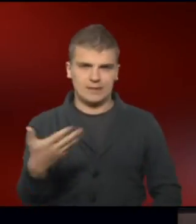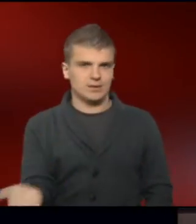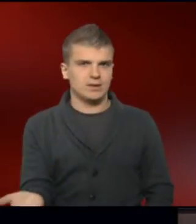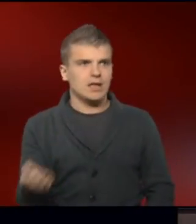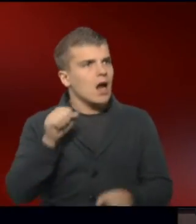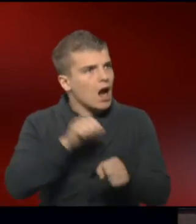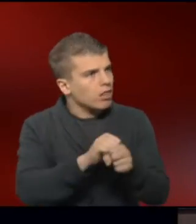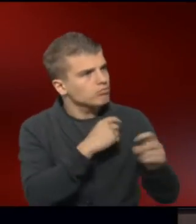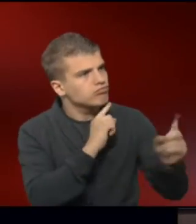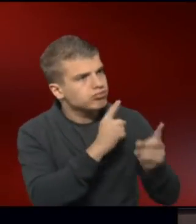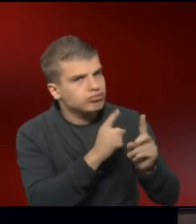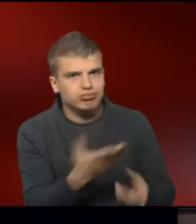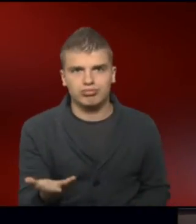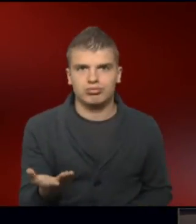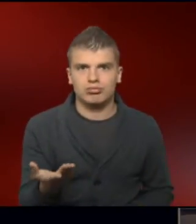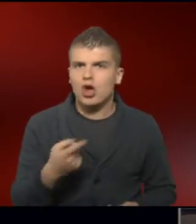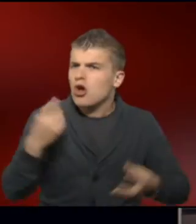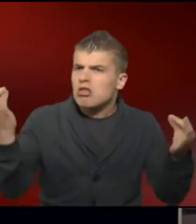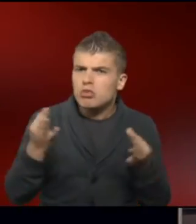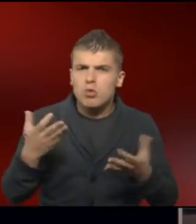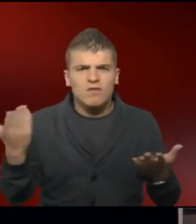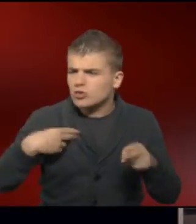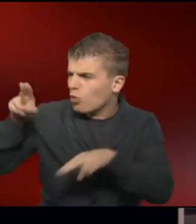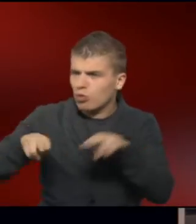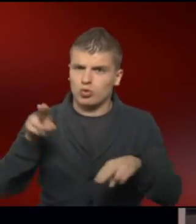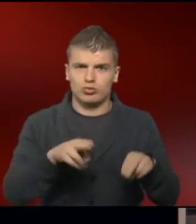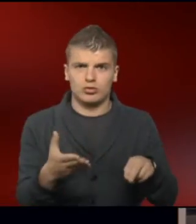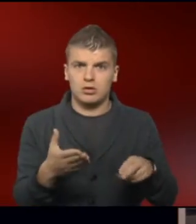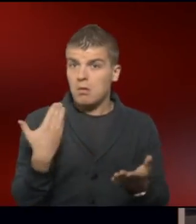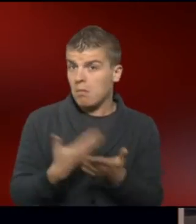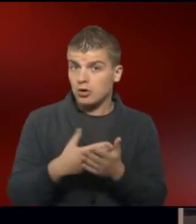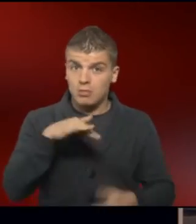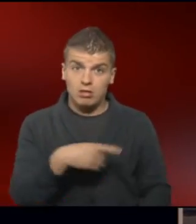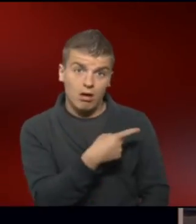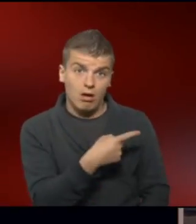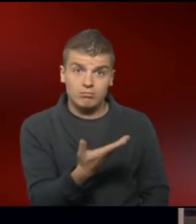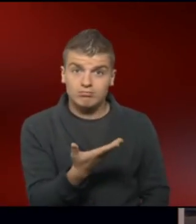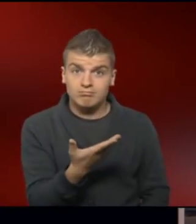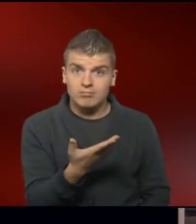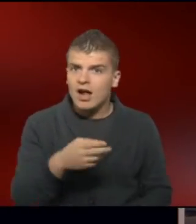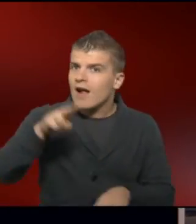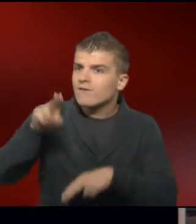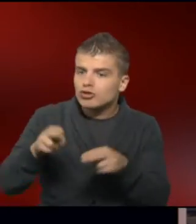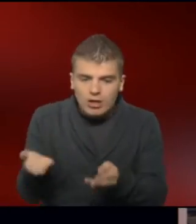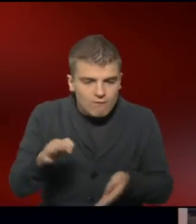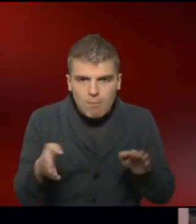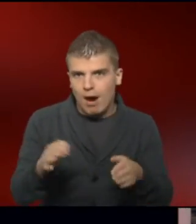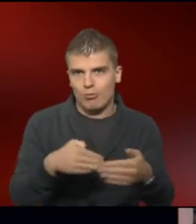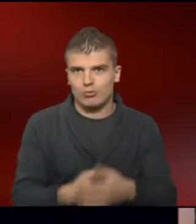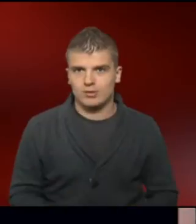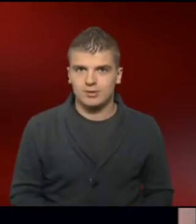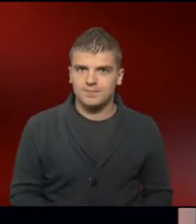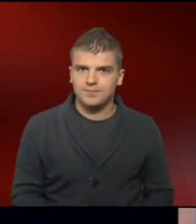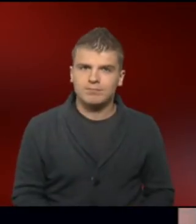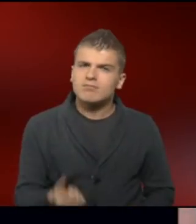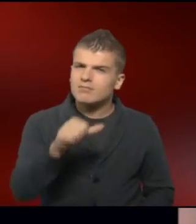Ansprechpartner. Die Tätigkeiten sind ganz unterschiedlich. Hier zum Beispiel verschiedene Arten der Verpackung. Nun, für